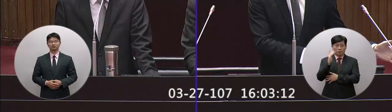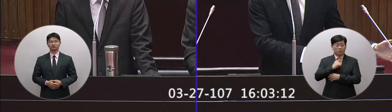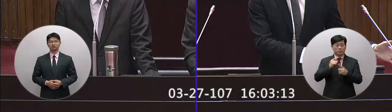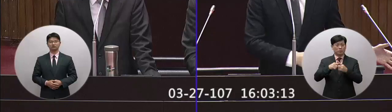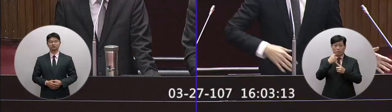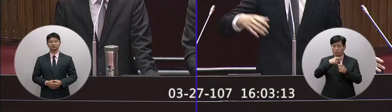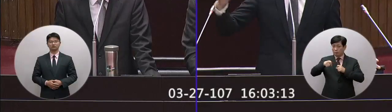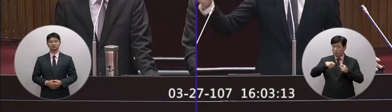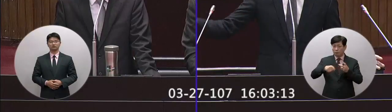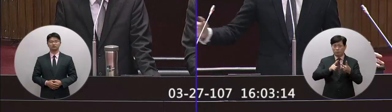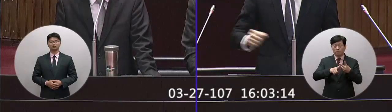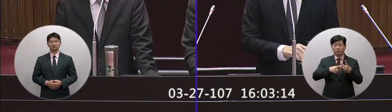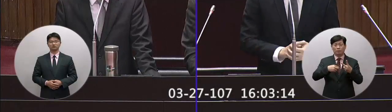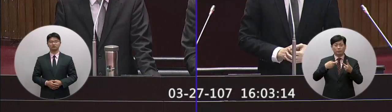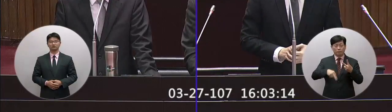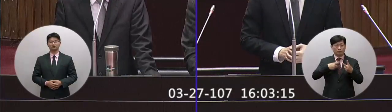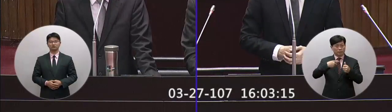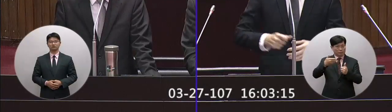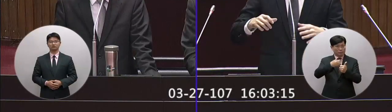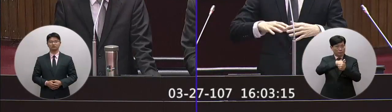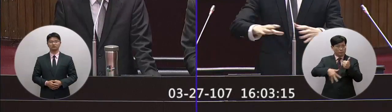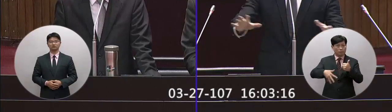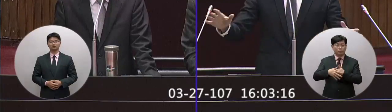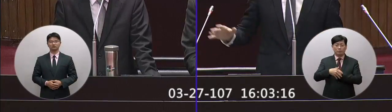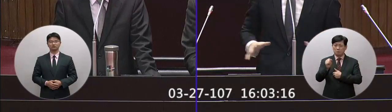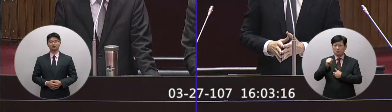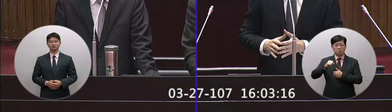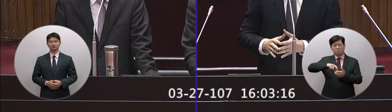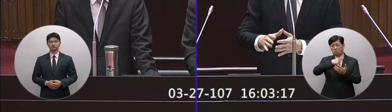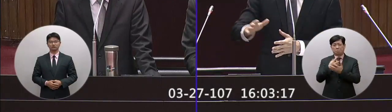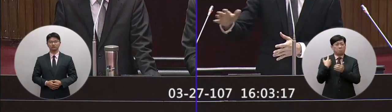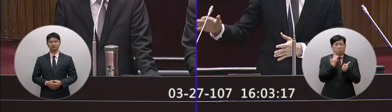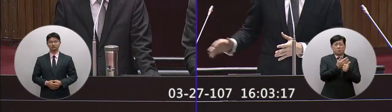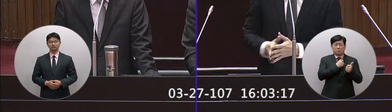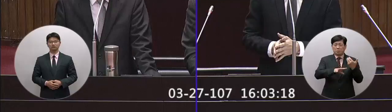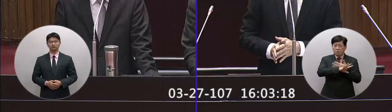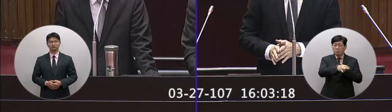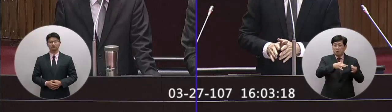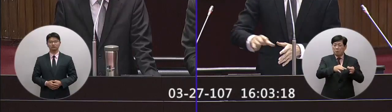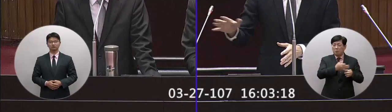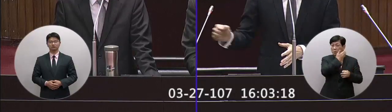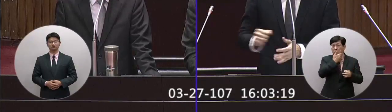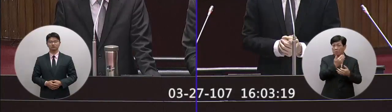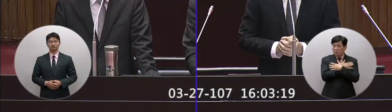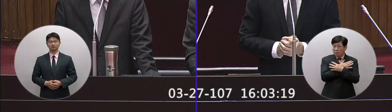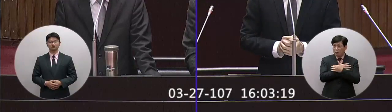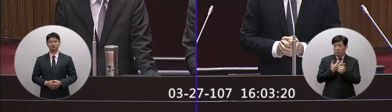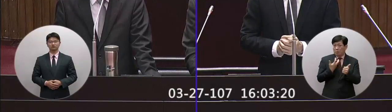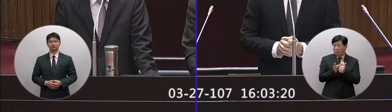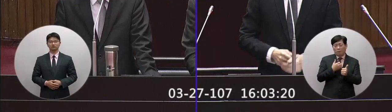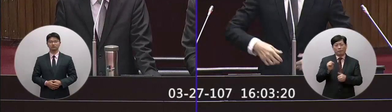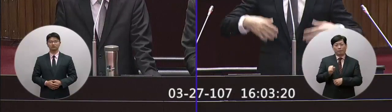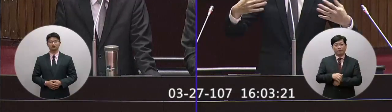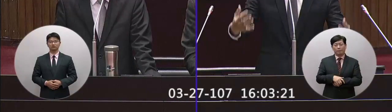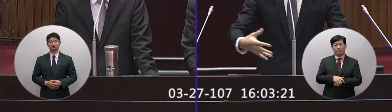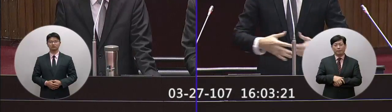人口的政策包括這個教育的政策所以說不可以完全幫助這個場機制的這個輸油來控